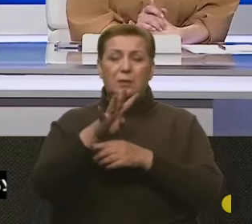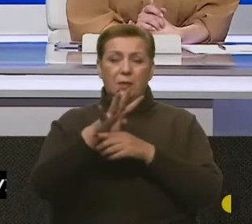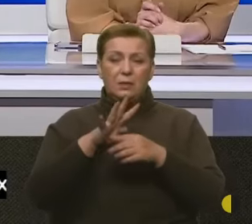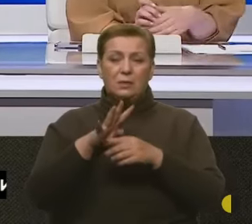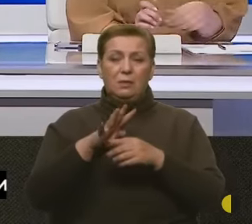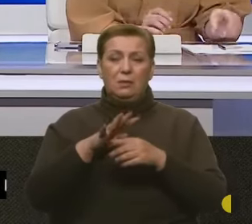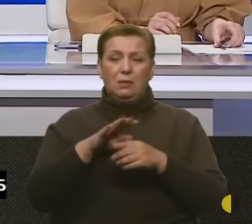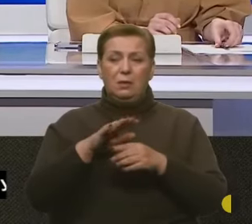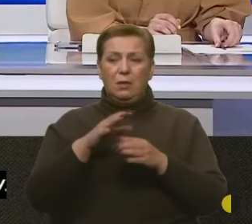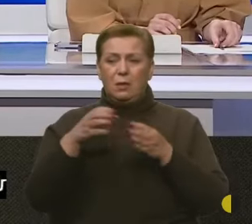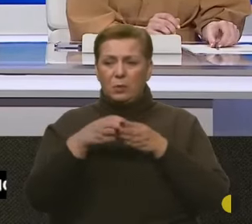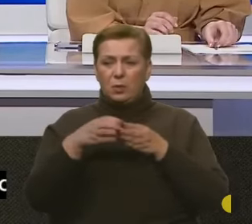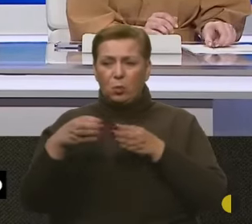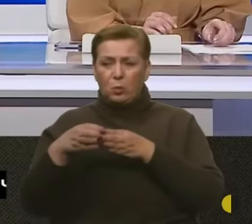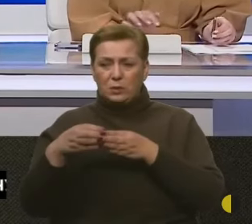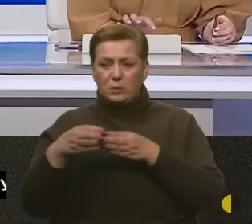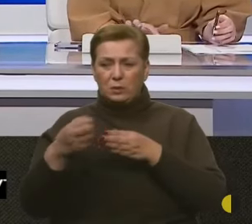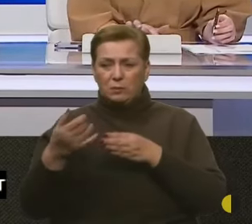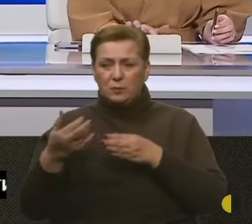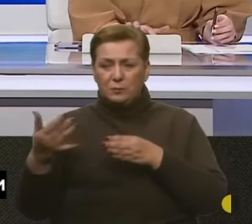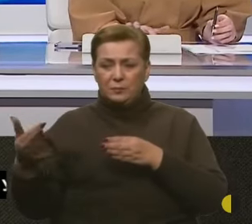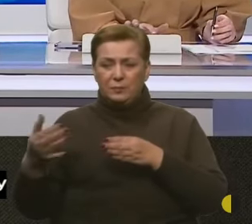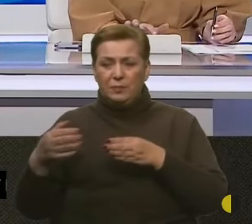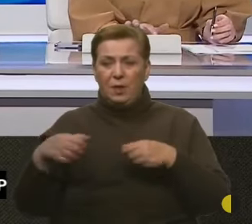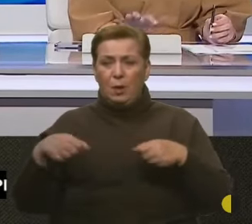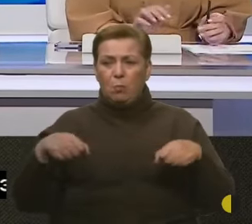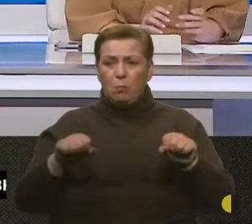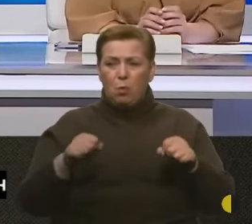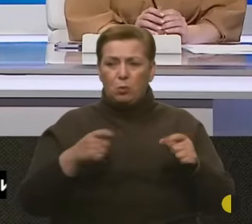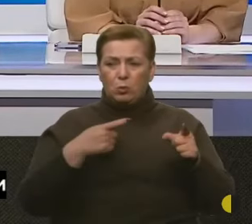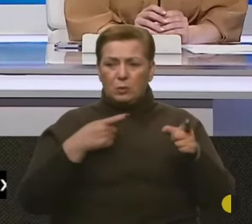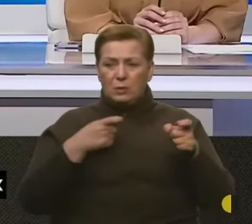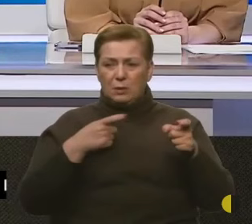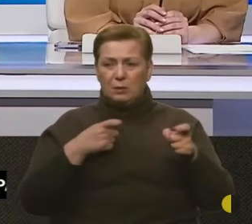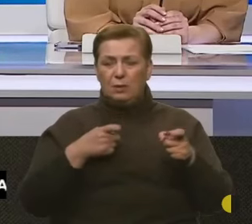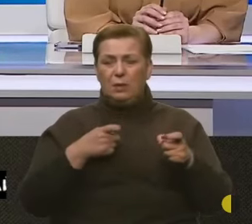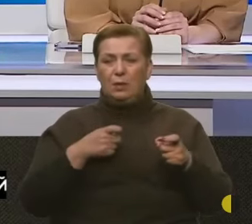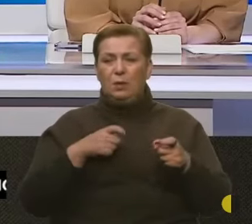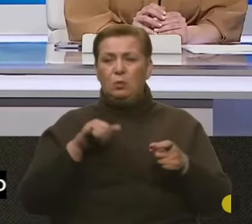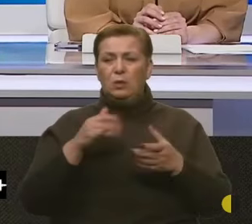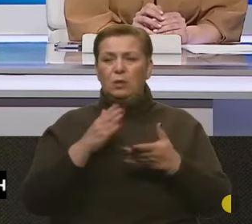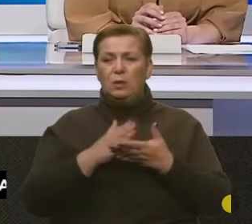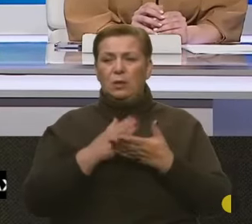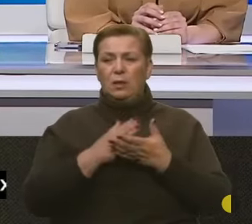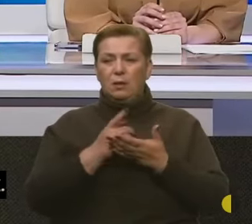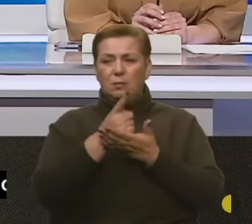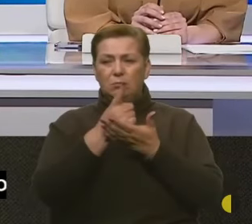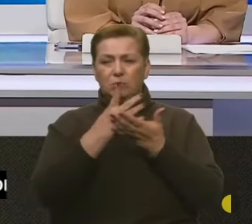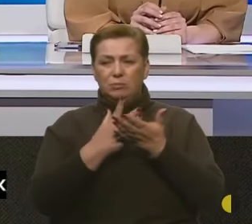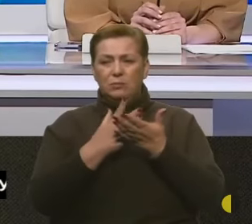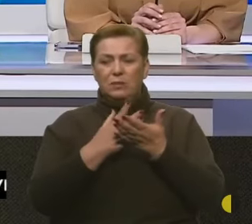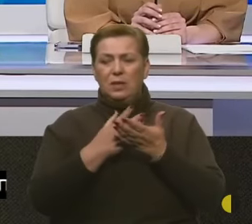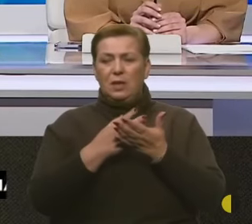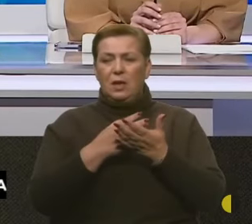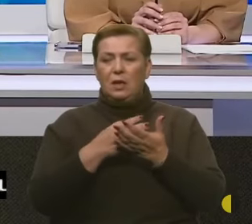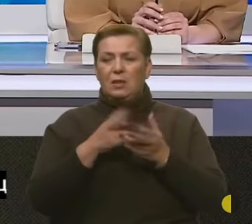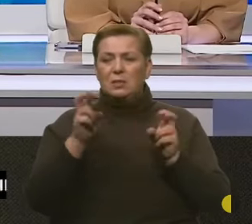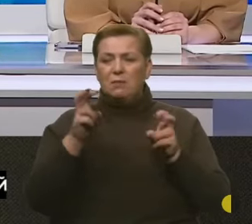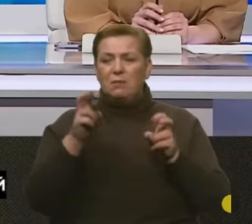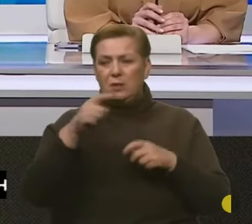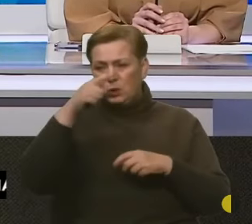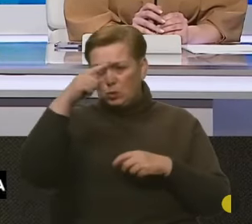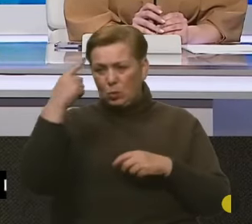підрозділів. Стоять оці мотострілецькі полки, у яких є сонцепьокі, є танчики. Причому від древніх до